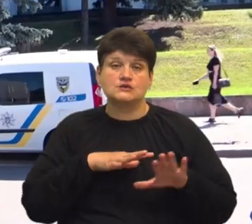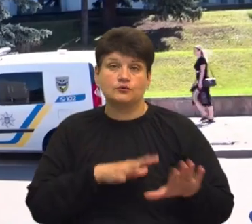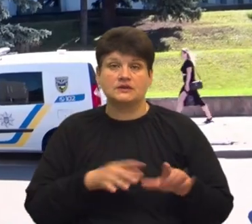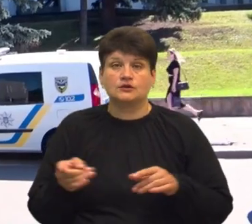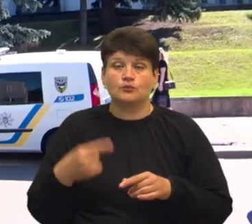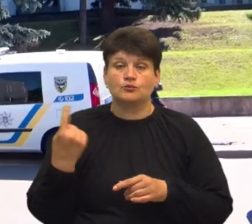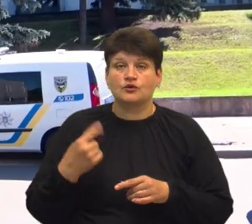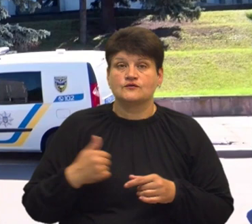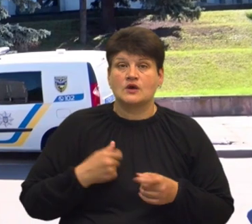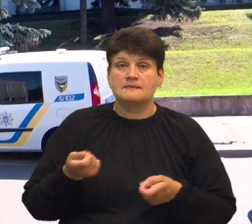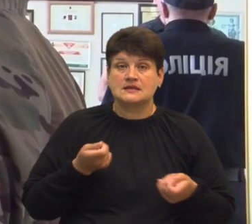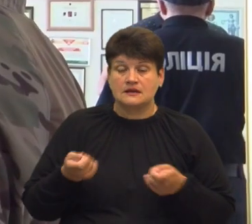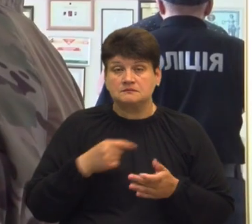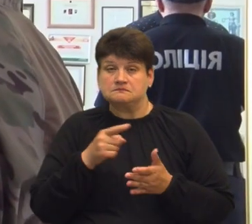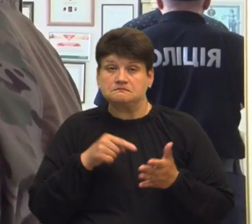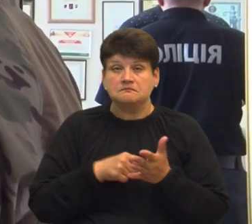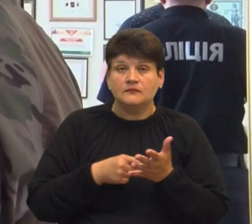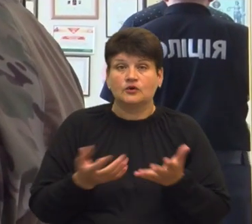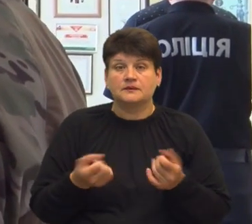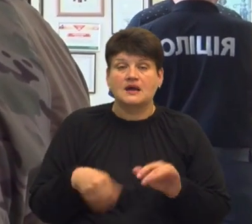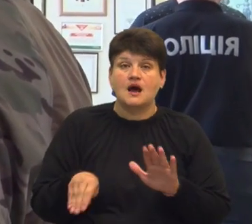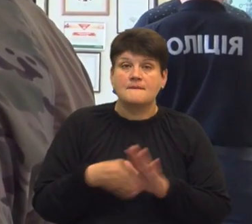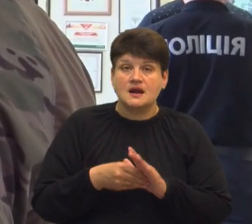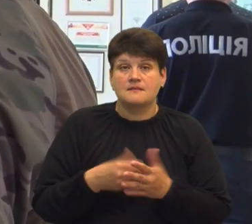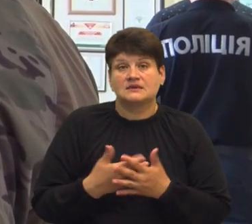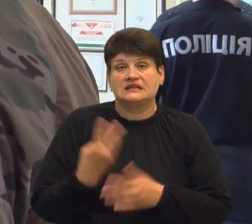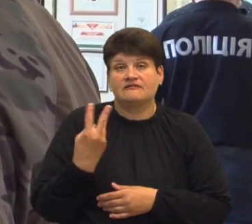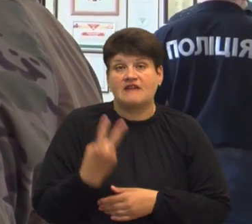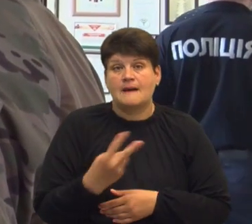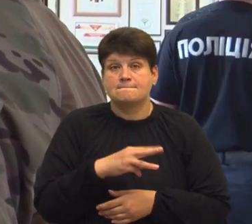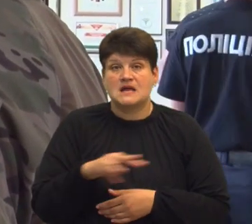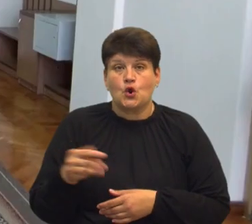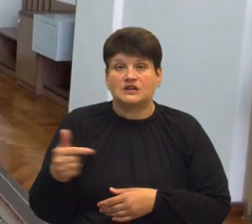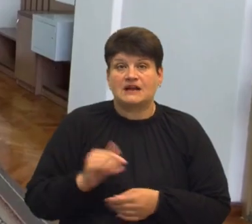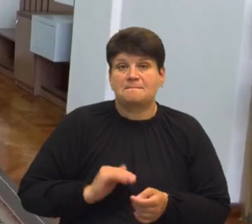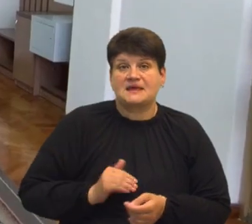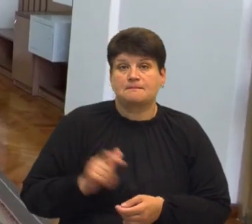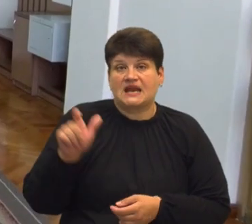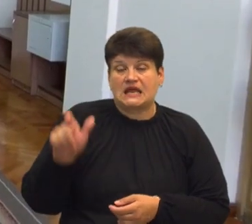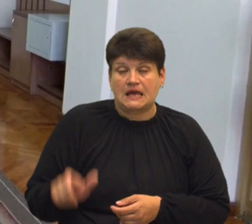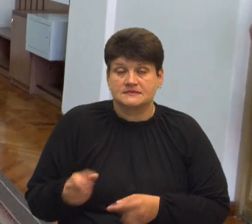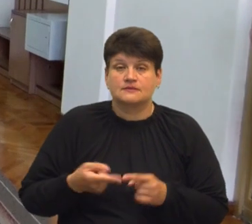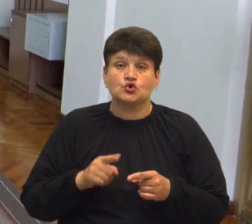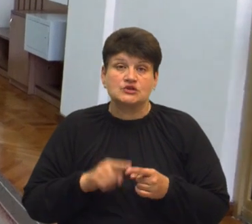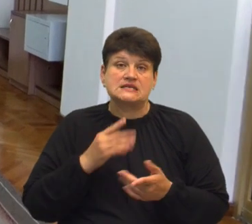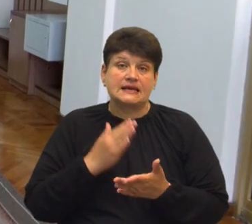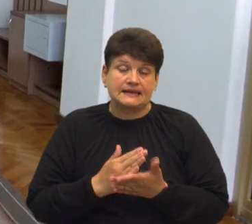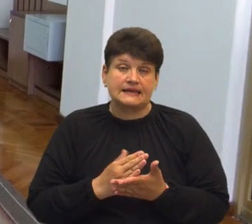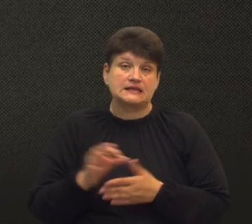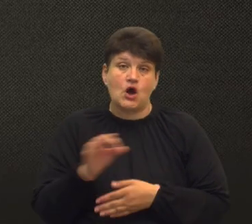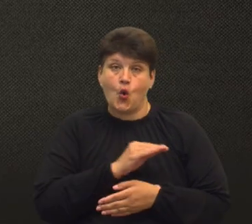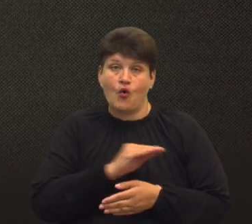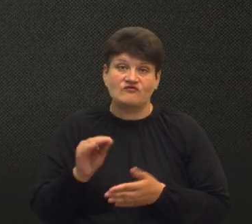військової адміністрації підозрюють у вимаганні отриманні хабара понад 2 мільйони гривень від підприємця. Про це йдеться на офіційних ресурсах Національного